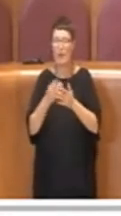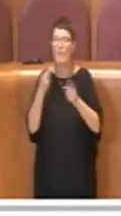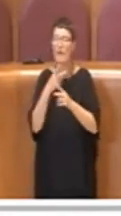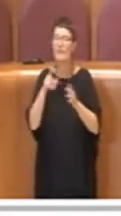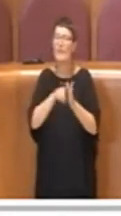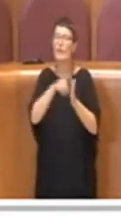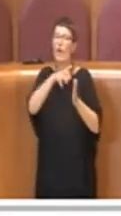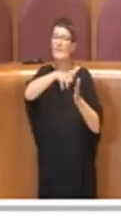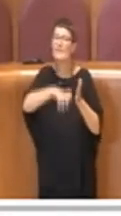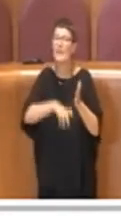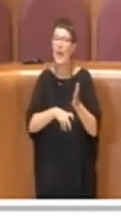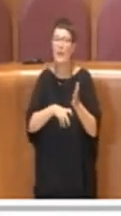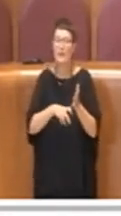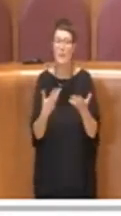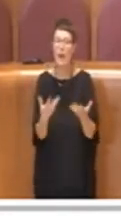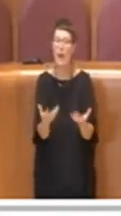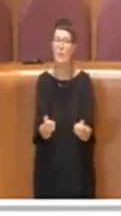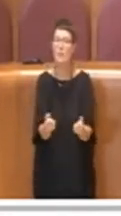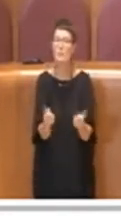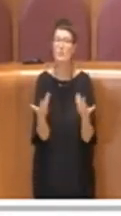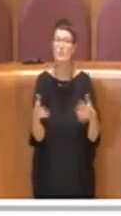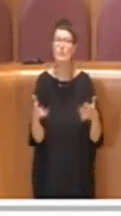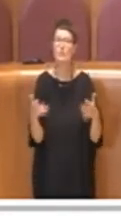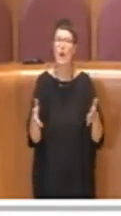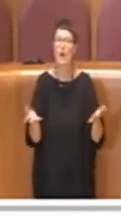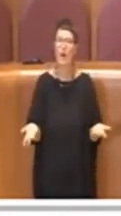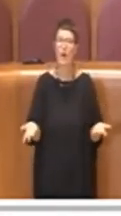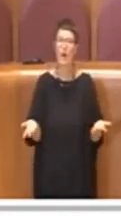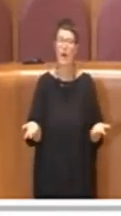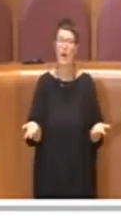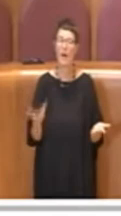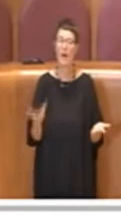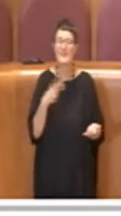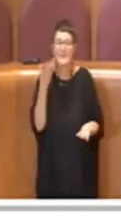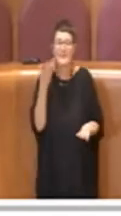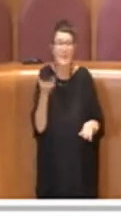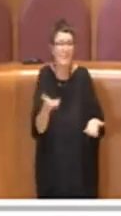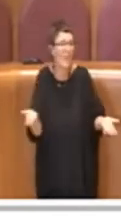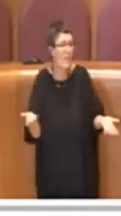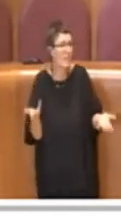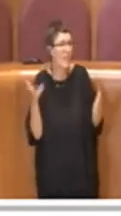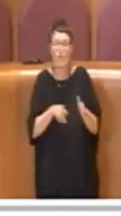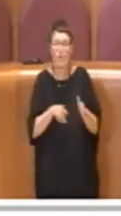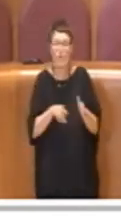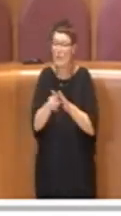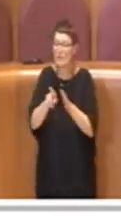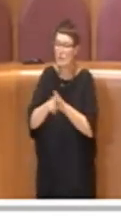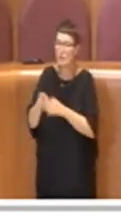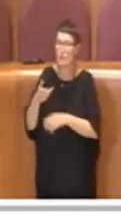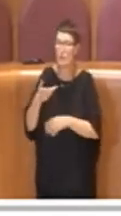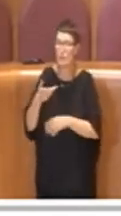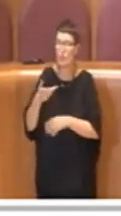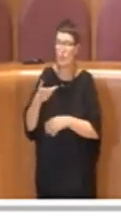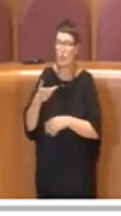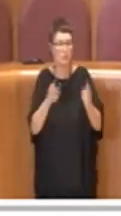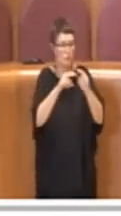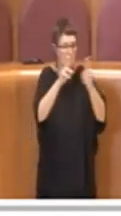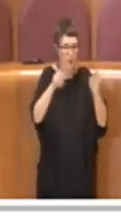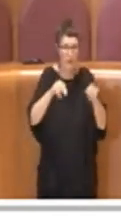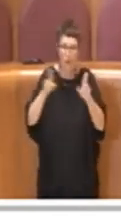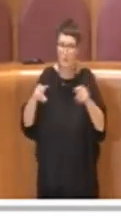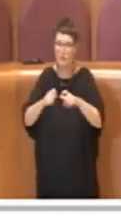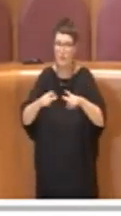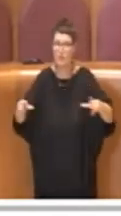Noi andiamo a ratificare una delibera che ad oggi già sta dando i suoi effetti per le categorie produttive della città, per i negozianti della